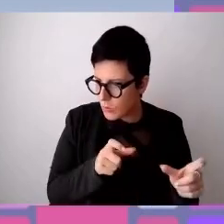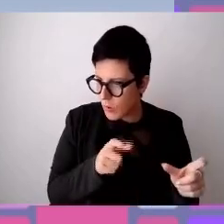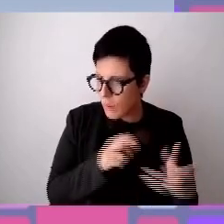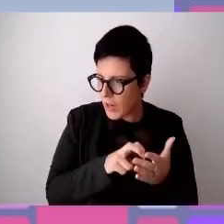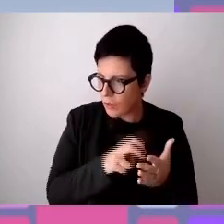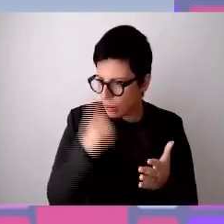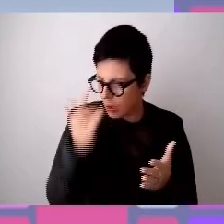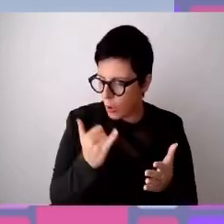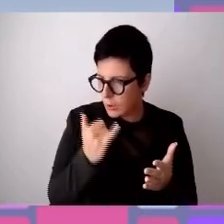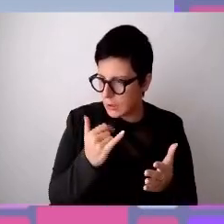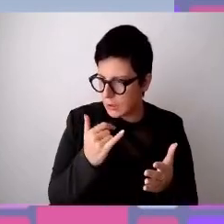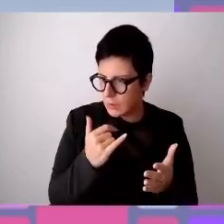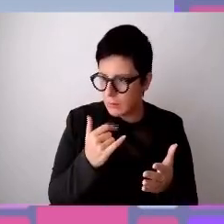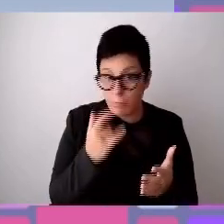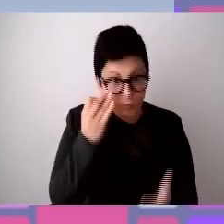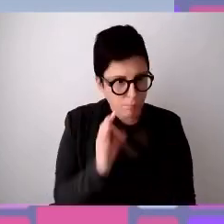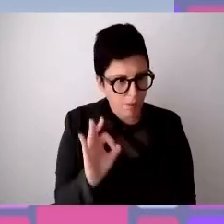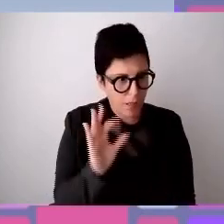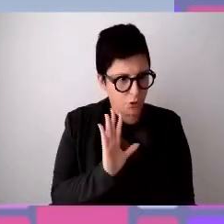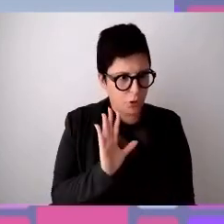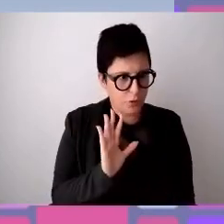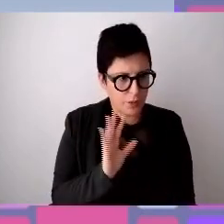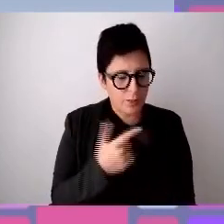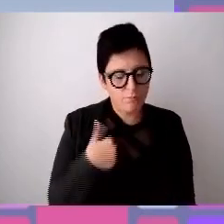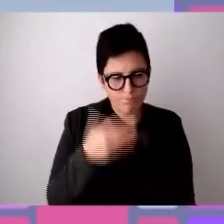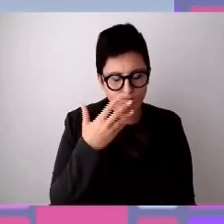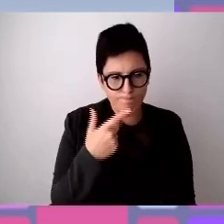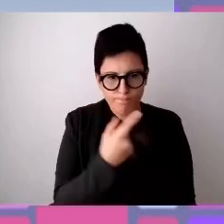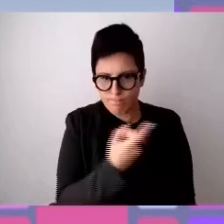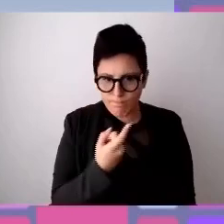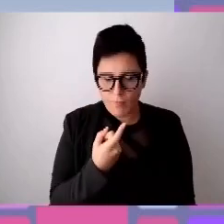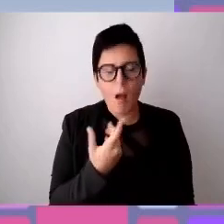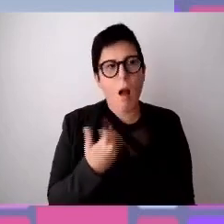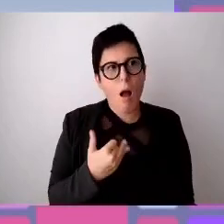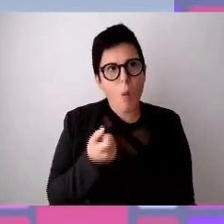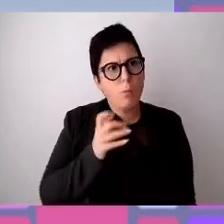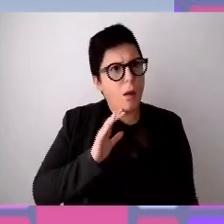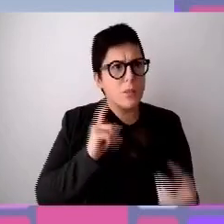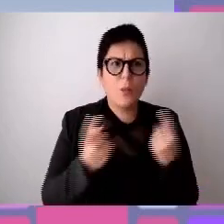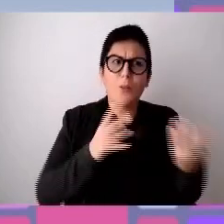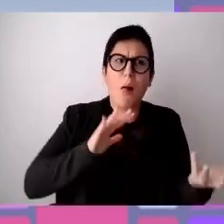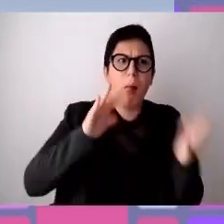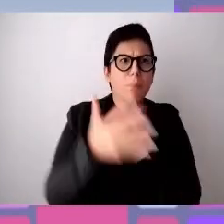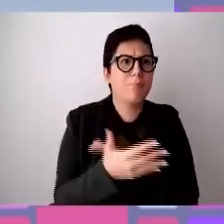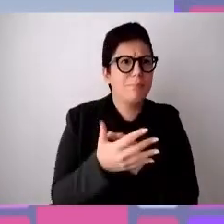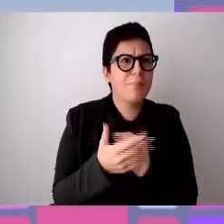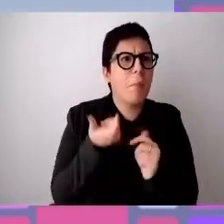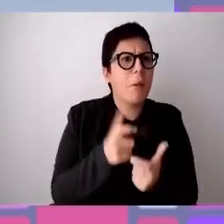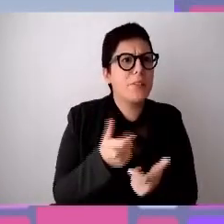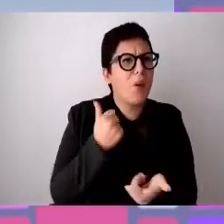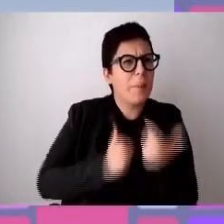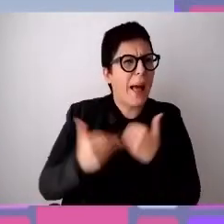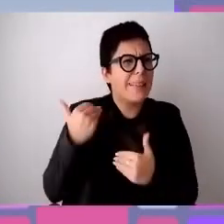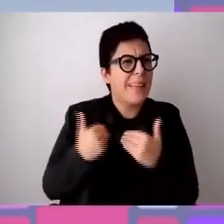fragilità molto peculiari e molto specifiche è stato un po' un ribaltamento della medaglia da che in passato